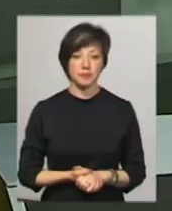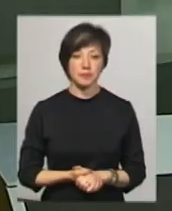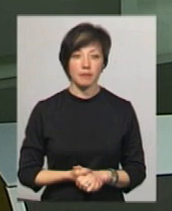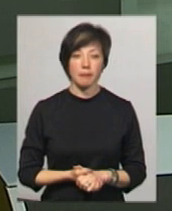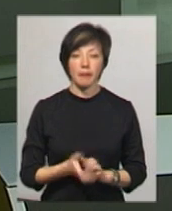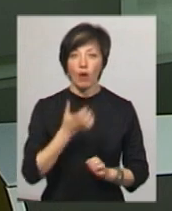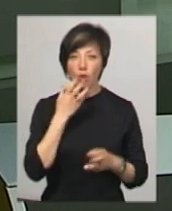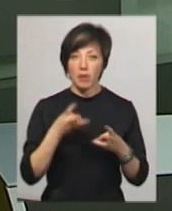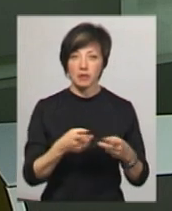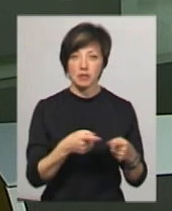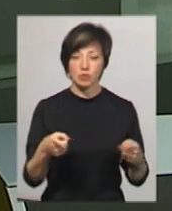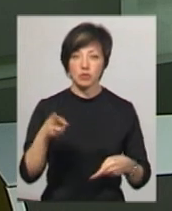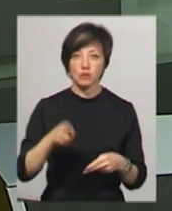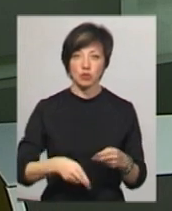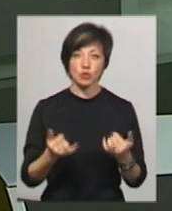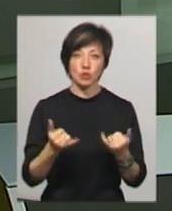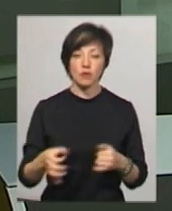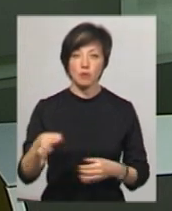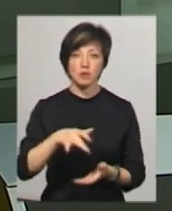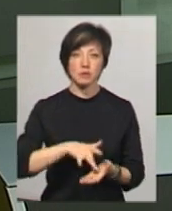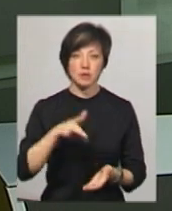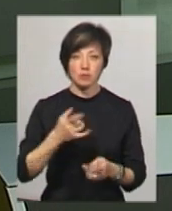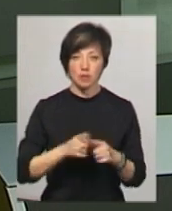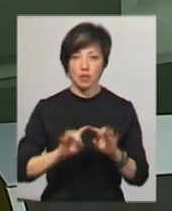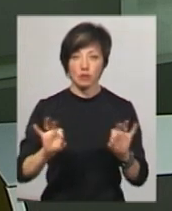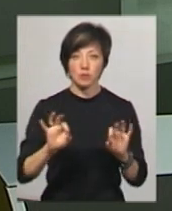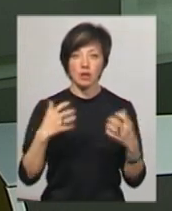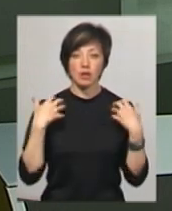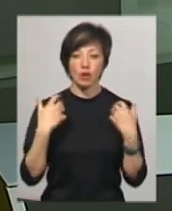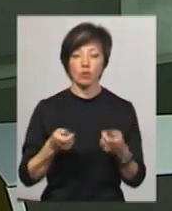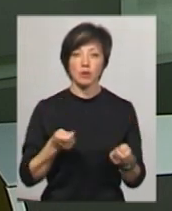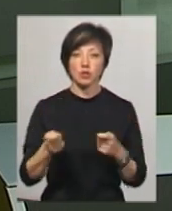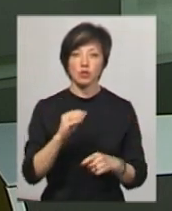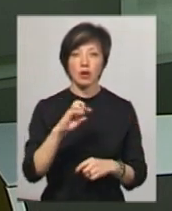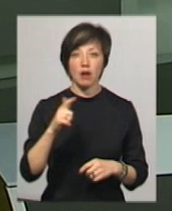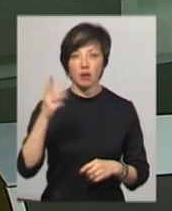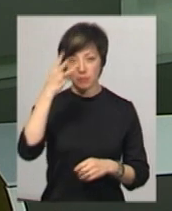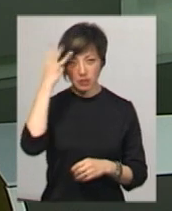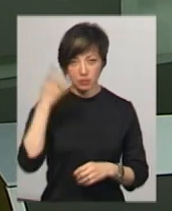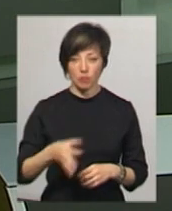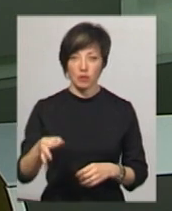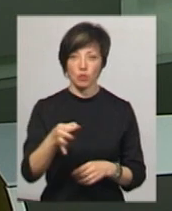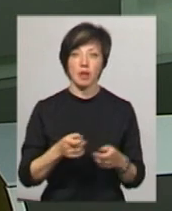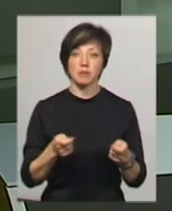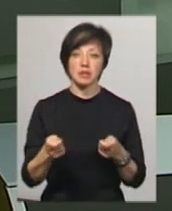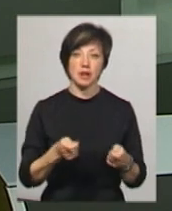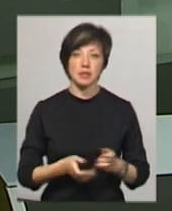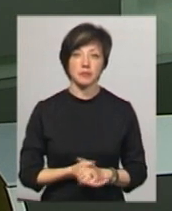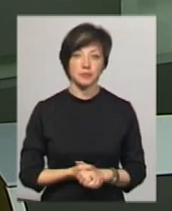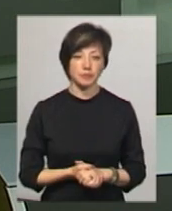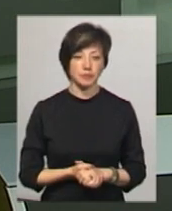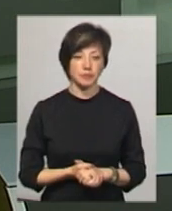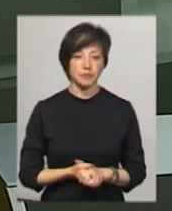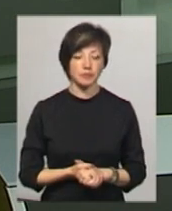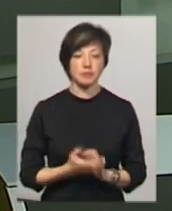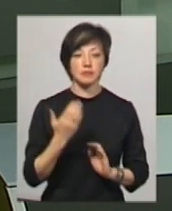Опалювальний сезон завершили сьогодні в обласному центрі. Про це розповів начальник управління ЖКГ Хмельницької обласної державної адміністрації Сергій Дашковський.